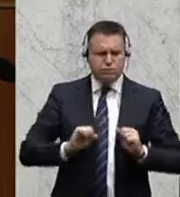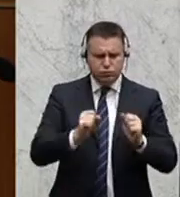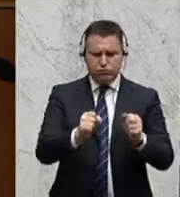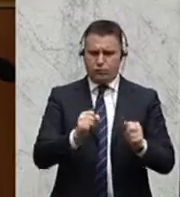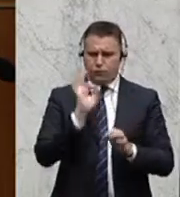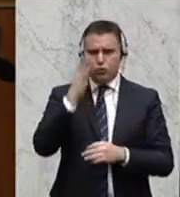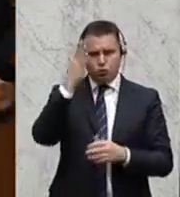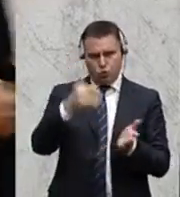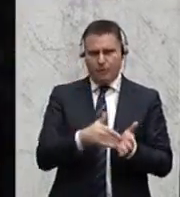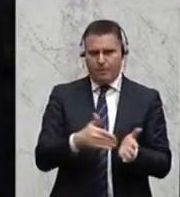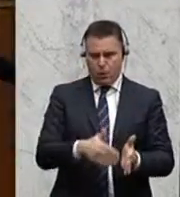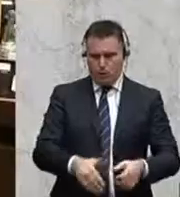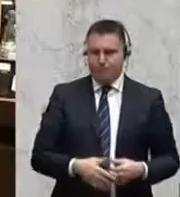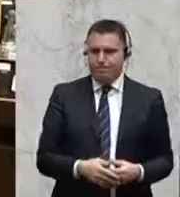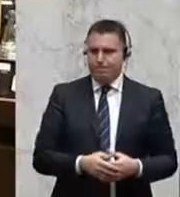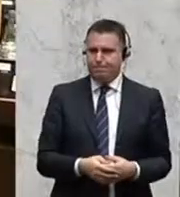Zukunft zu investieren.